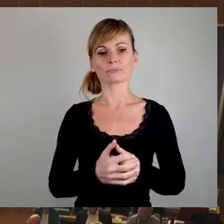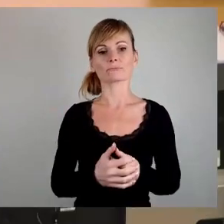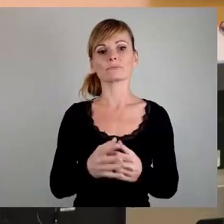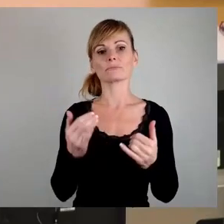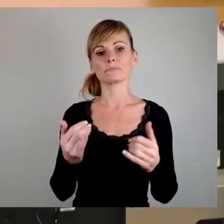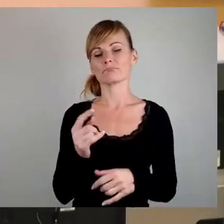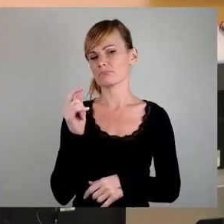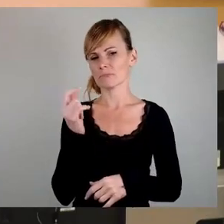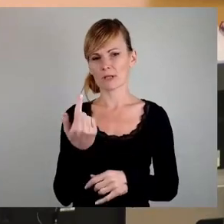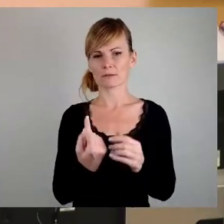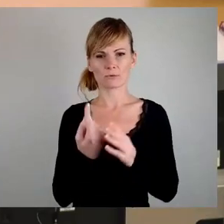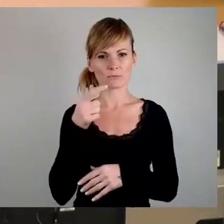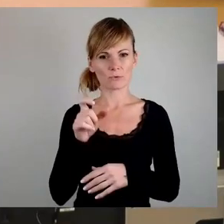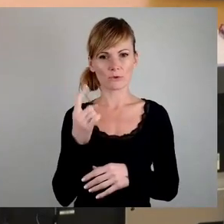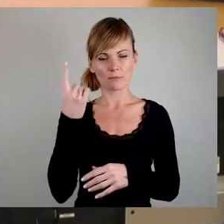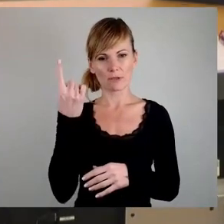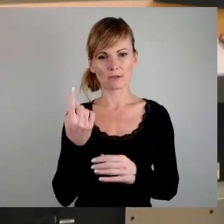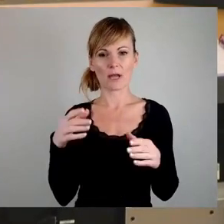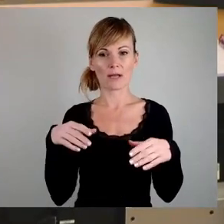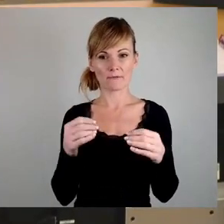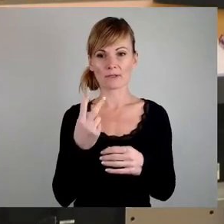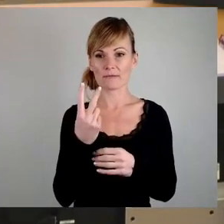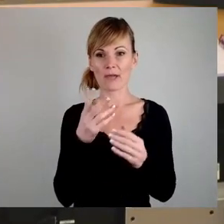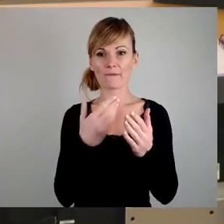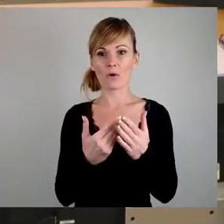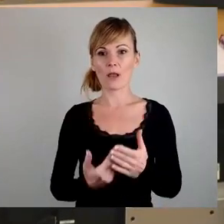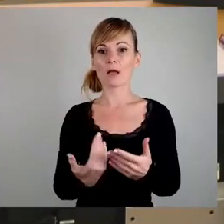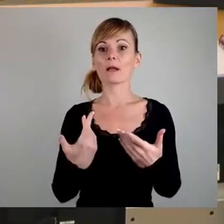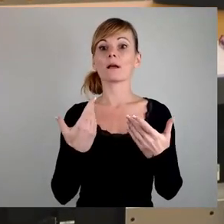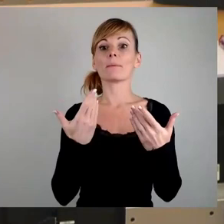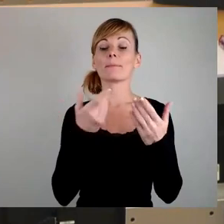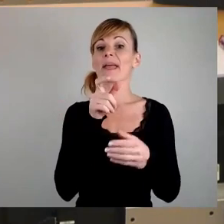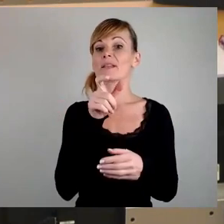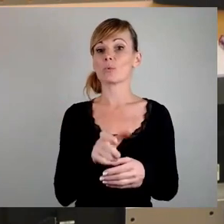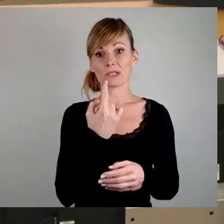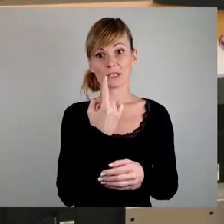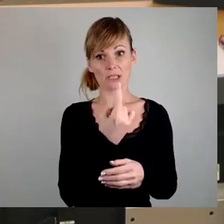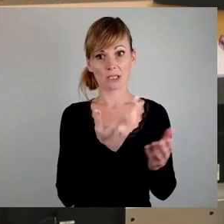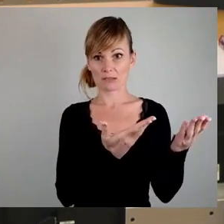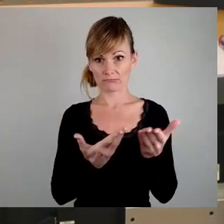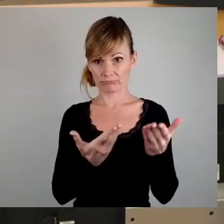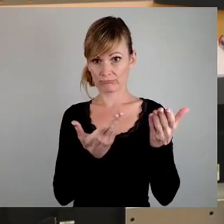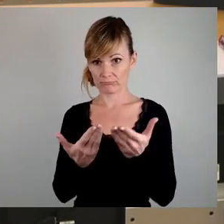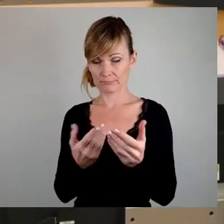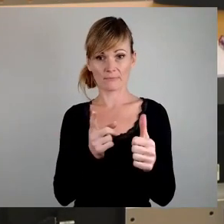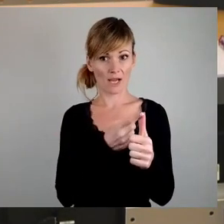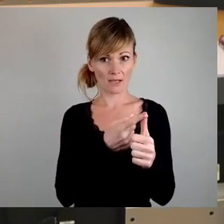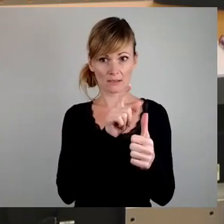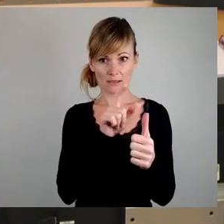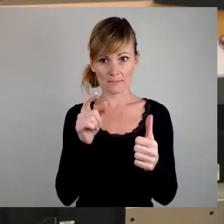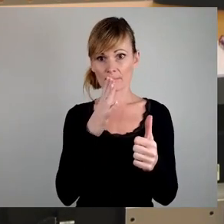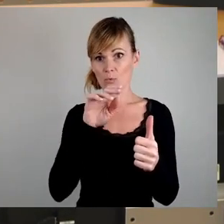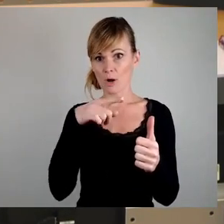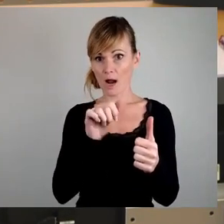der Oberbürgermeister zu Beginn zwei Vorlagen persönlich einbringt. Das haben wir heute erlebt mit der Buga-Vorlage und das haben wir erlebt